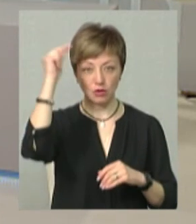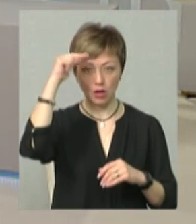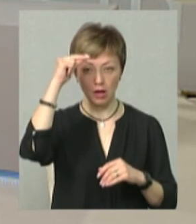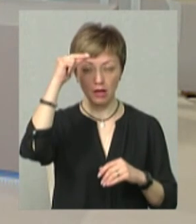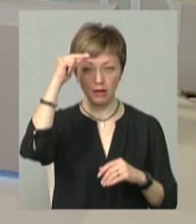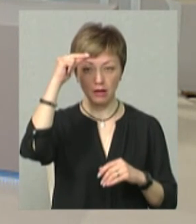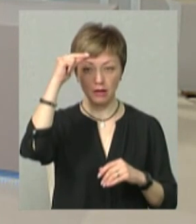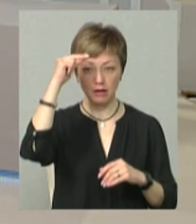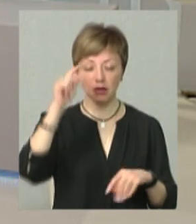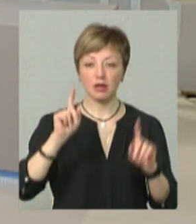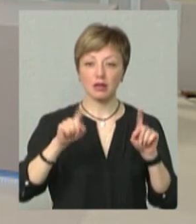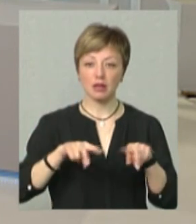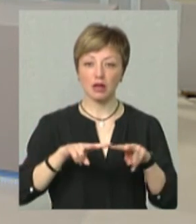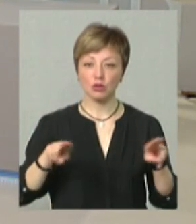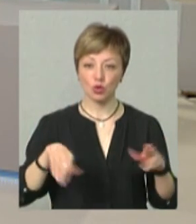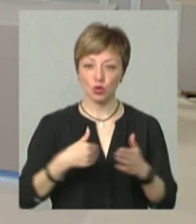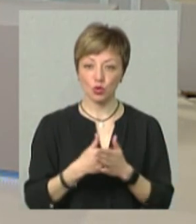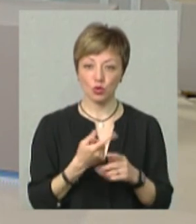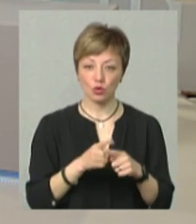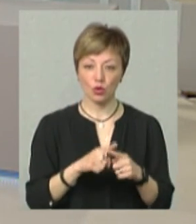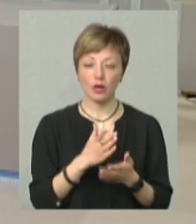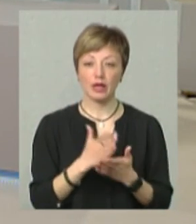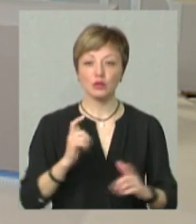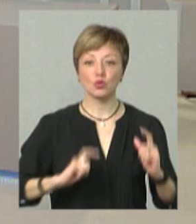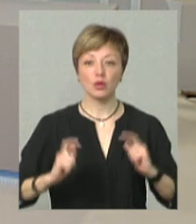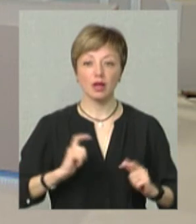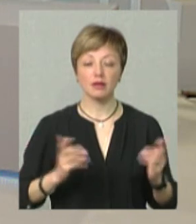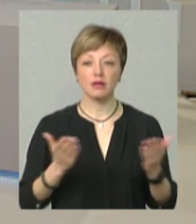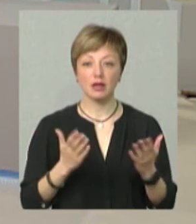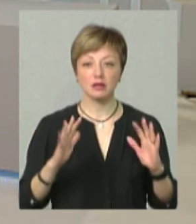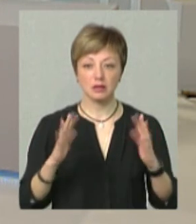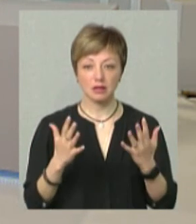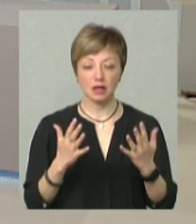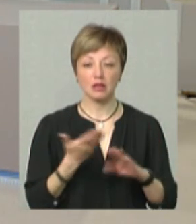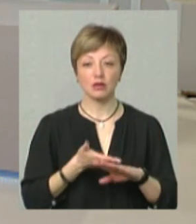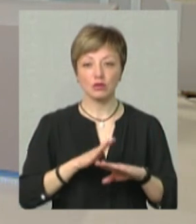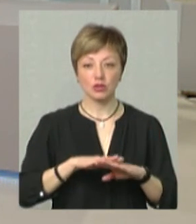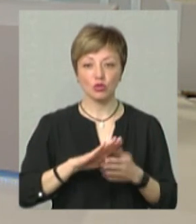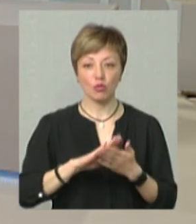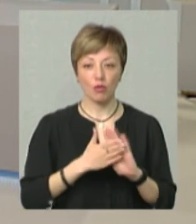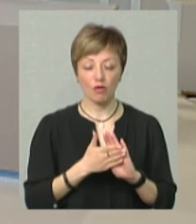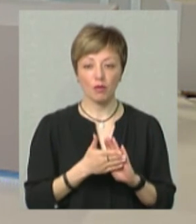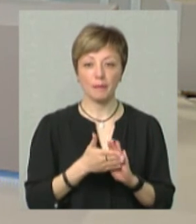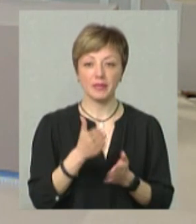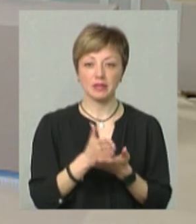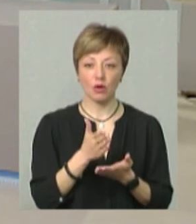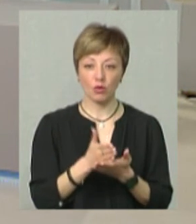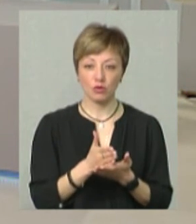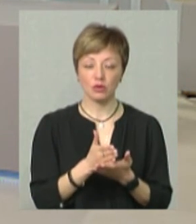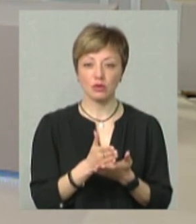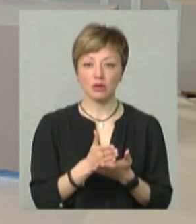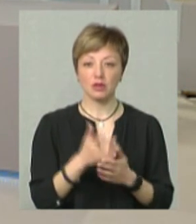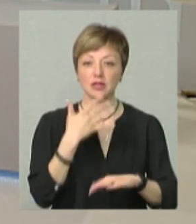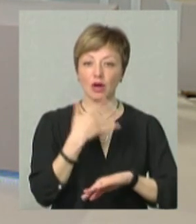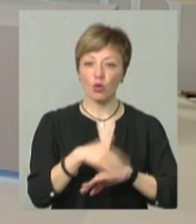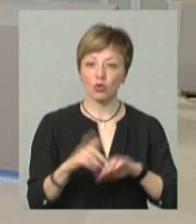так же, як і до цього. Є студенти, в яких стали складніші умови перебування, знаходження, звалили, хто